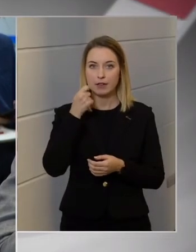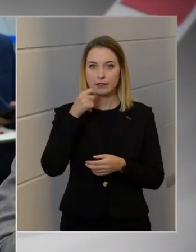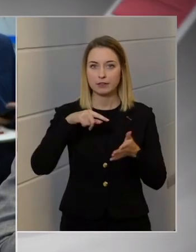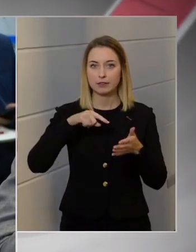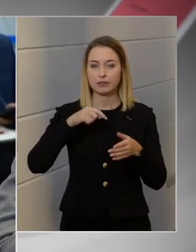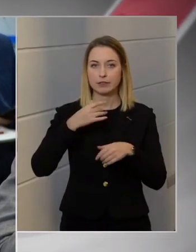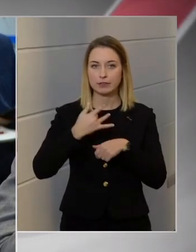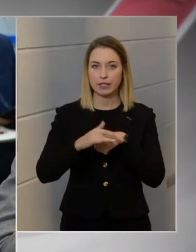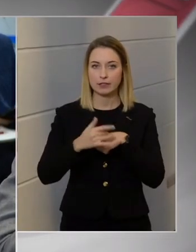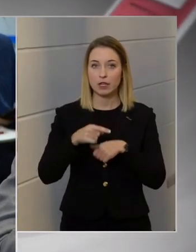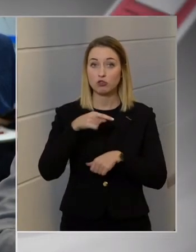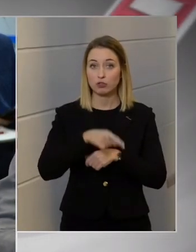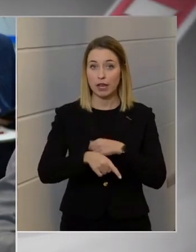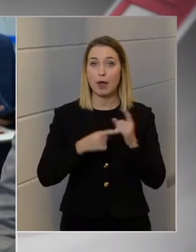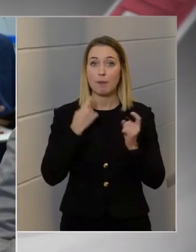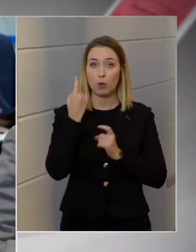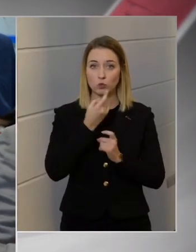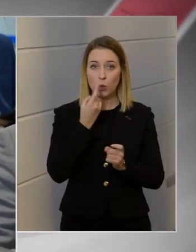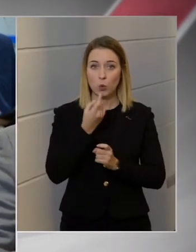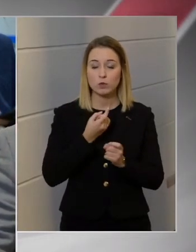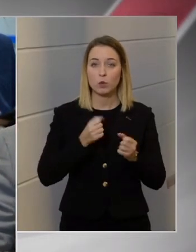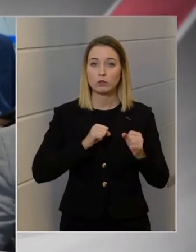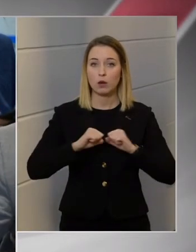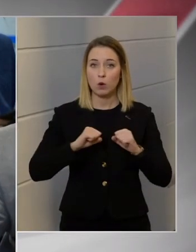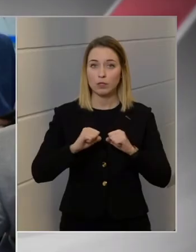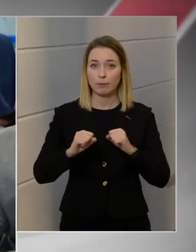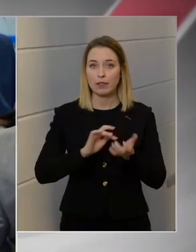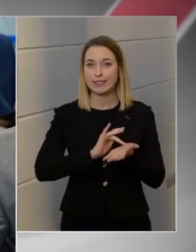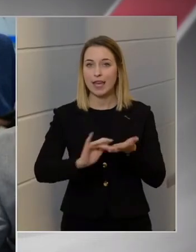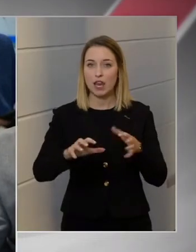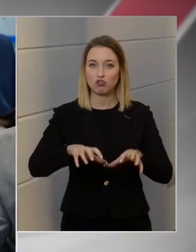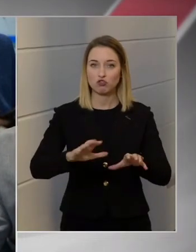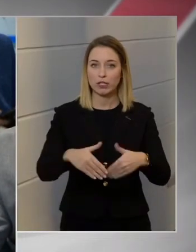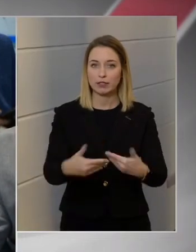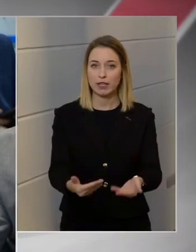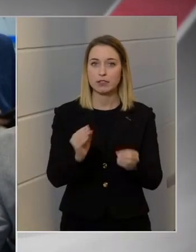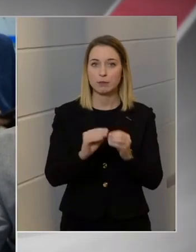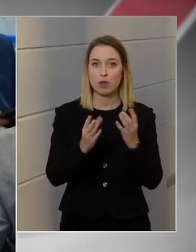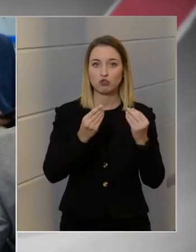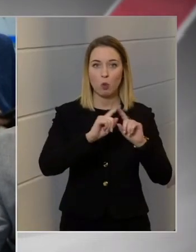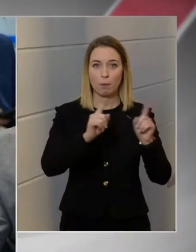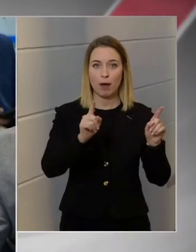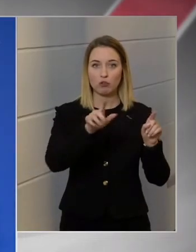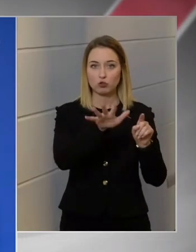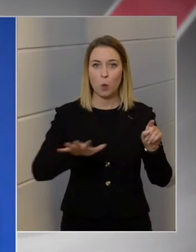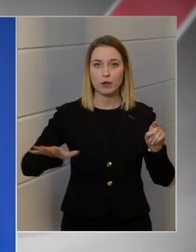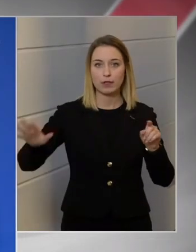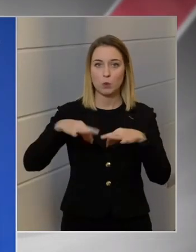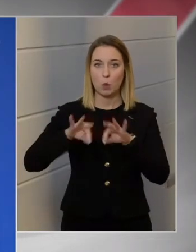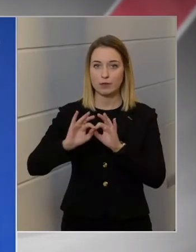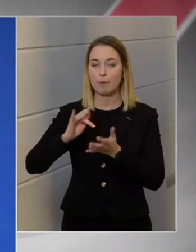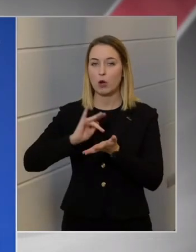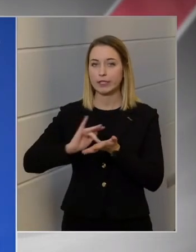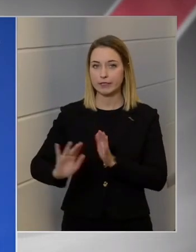Ebben esetleg gondolkozott-e a kormány, hogy ingyenesét eszi, mert sok más környező országban ingyenes?